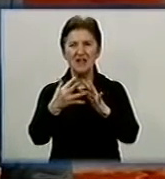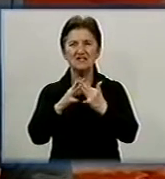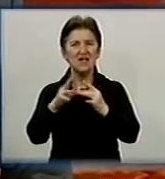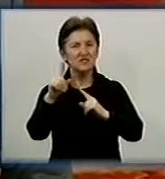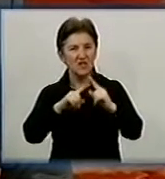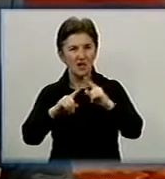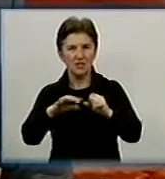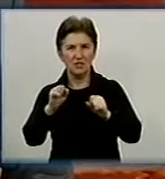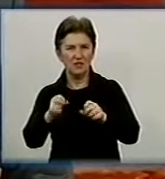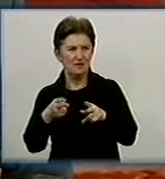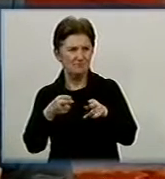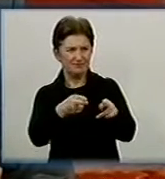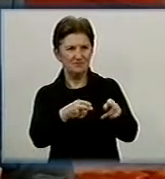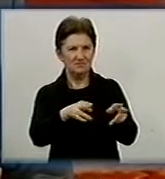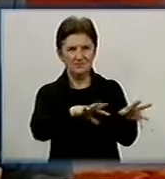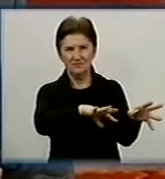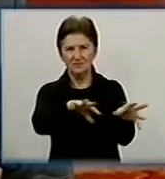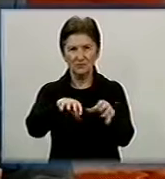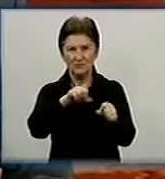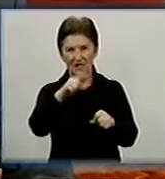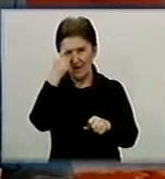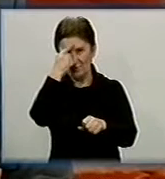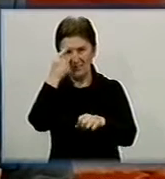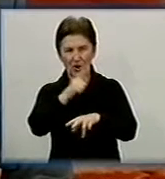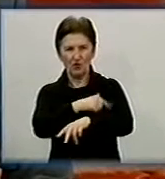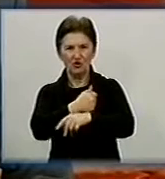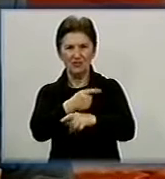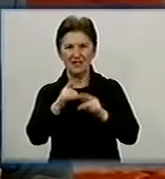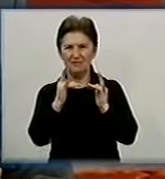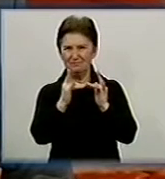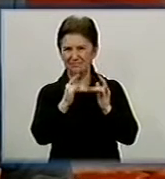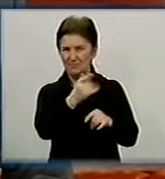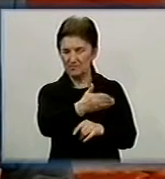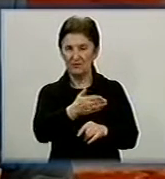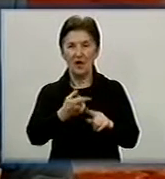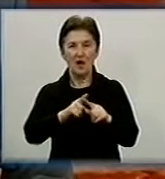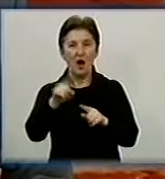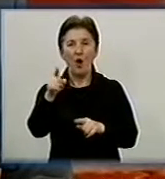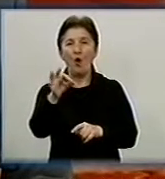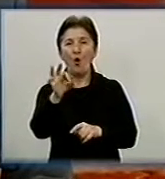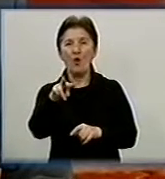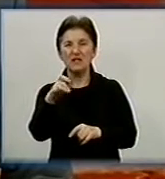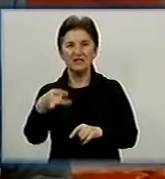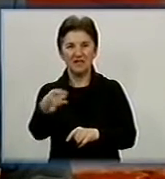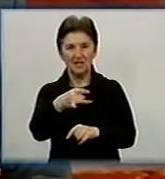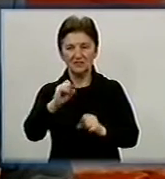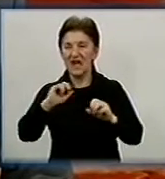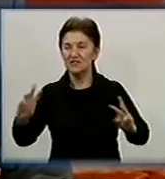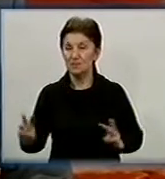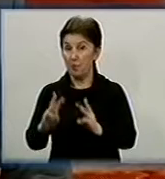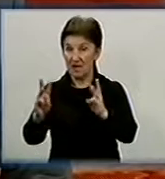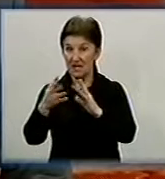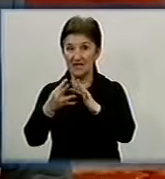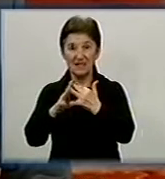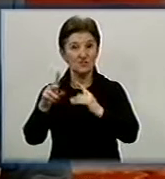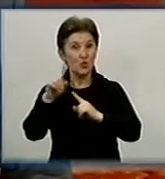психоневрологічний інтернат. Нагадаю, минулого тижня у селі Єлисаветградка Олександрівського району невідомі спалили селищну раду. Вхід